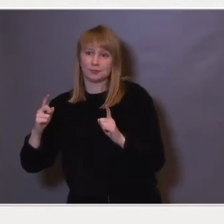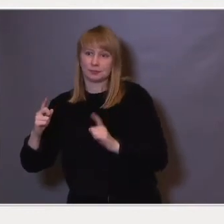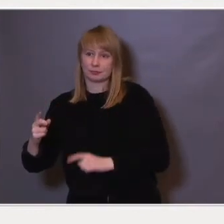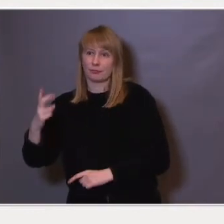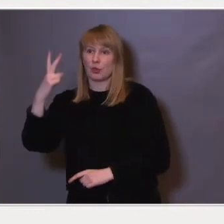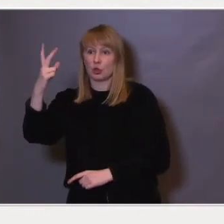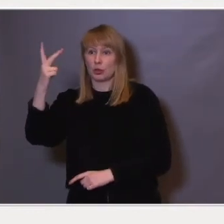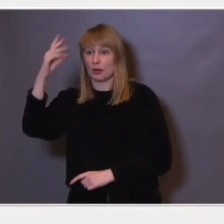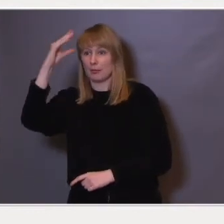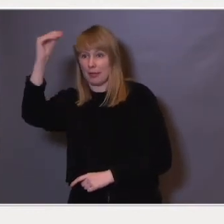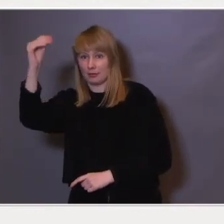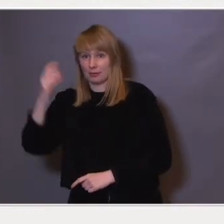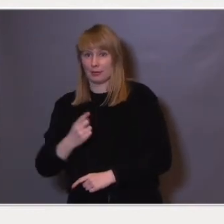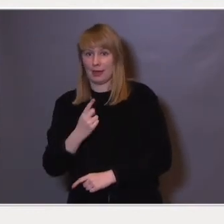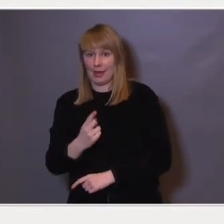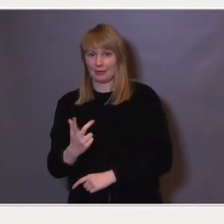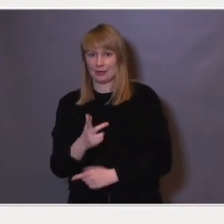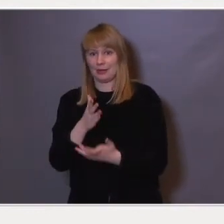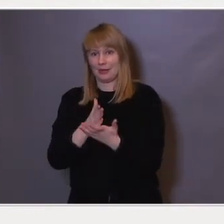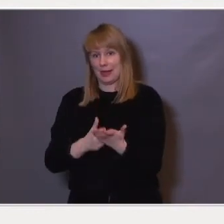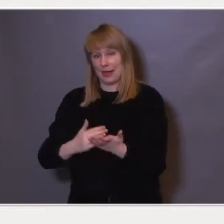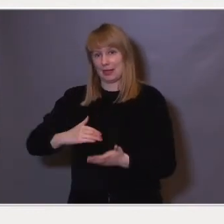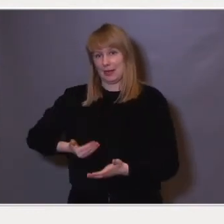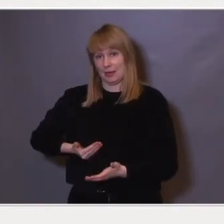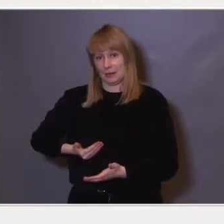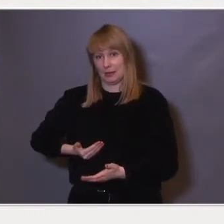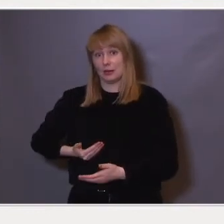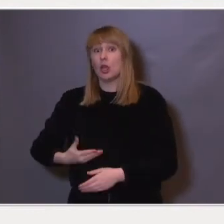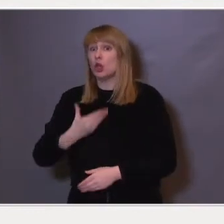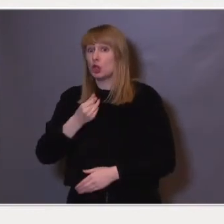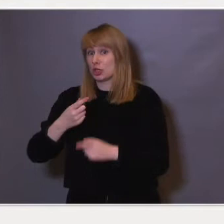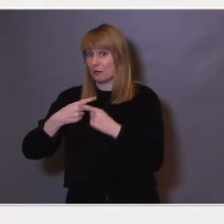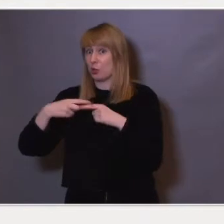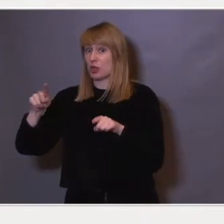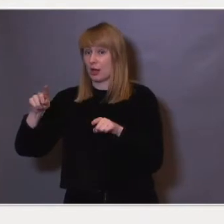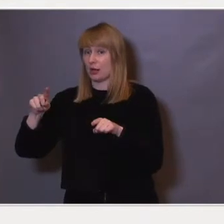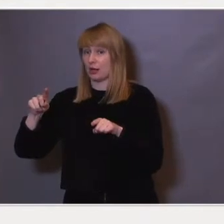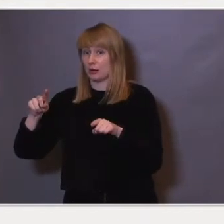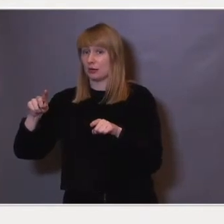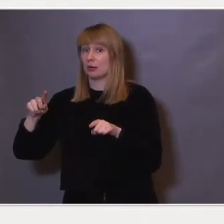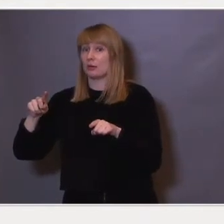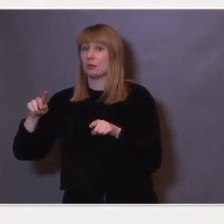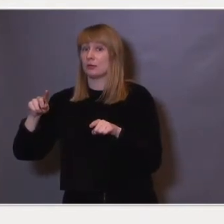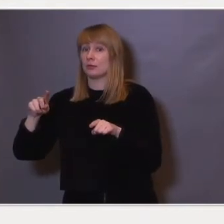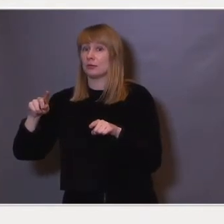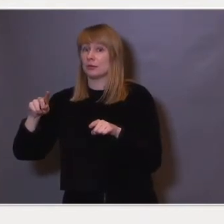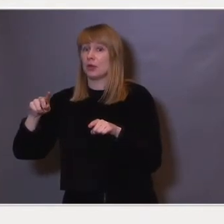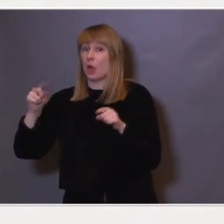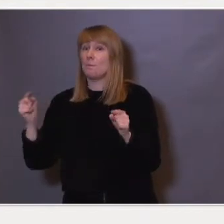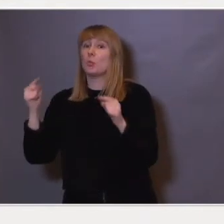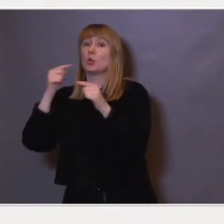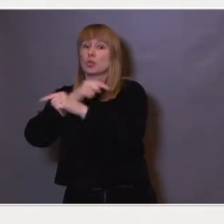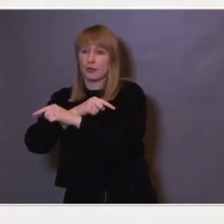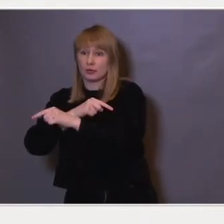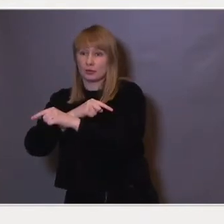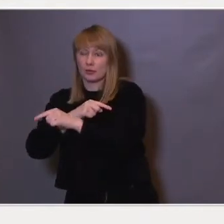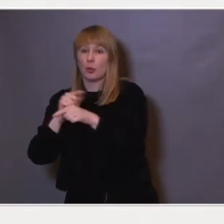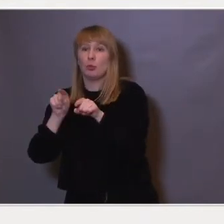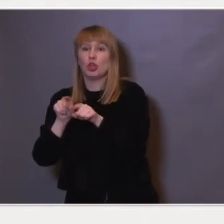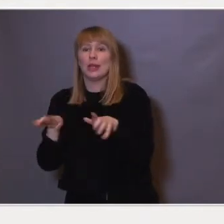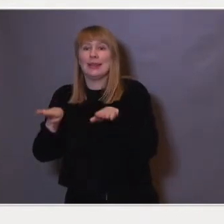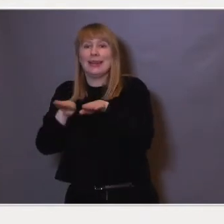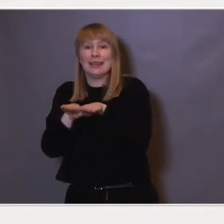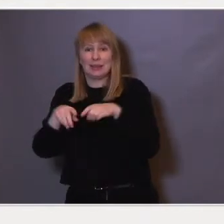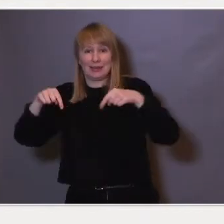var menn og en tredjedel kvinner. En kjønnsforskjell som egentlig gikk i andel motsatt vei og tilsvarte den